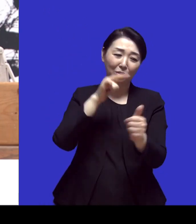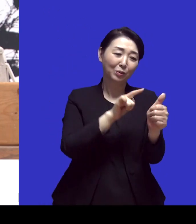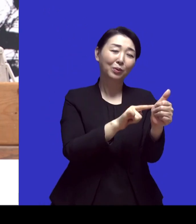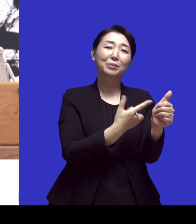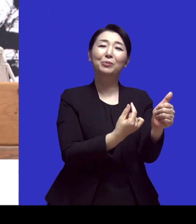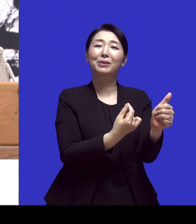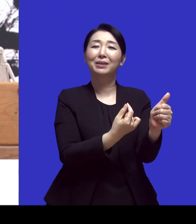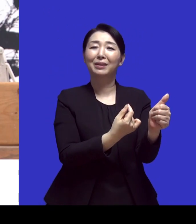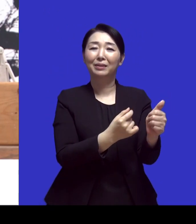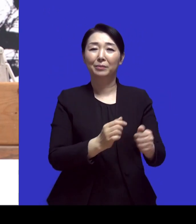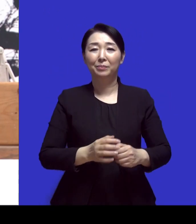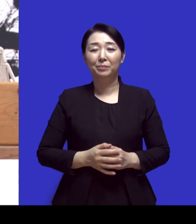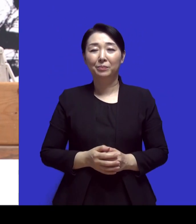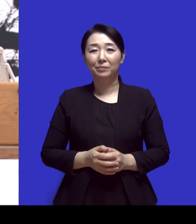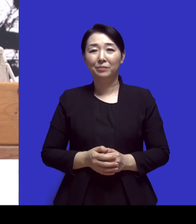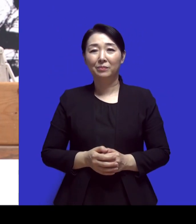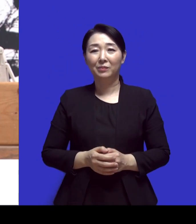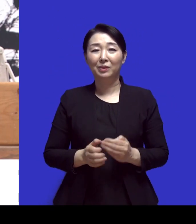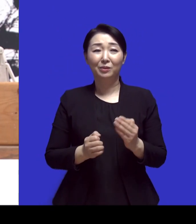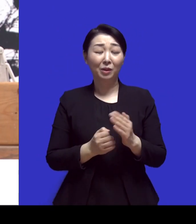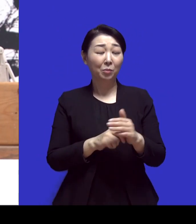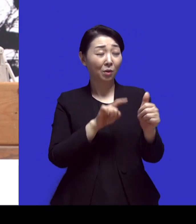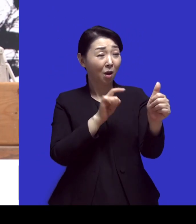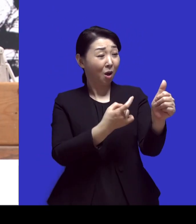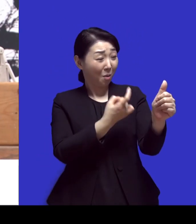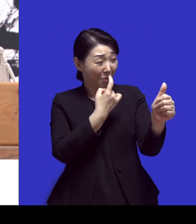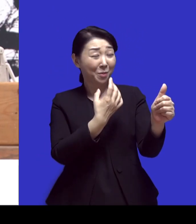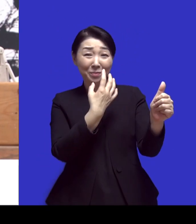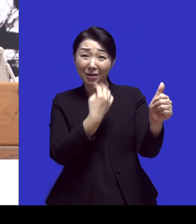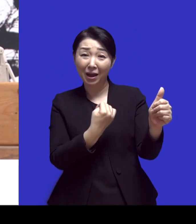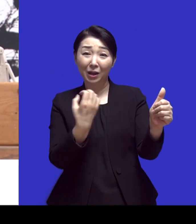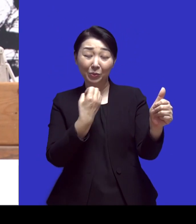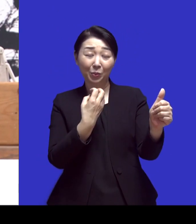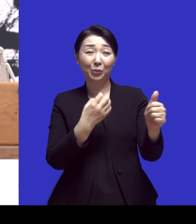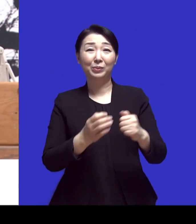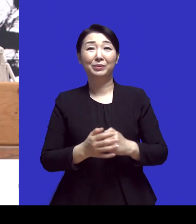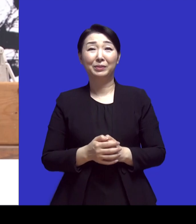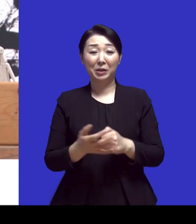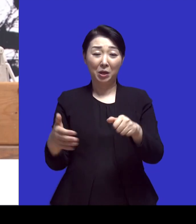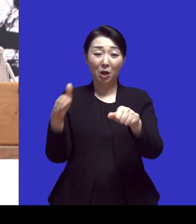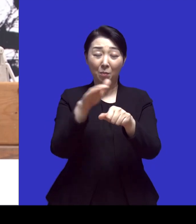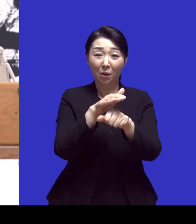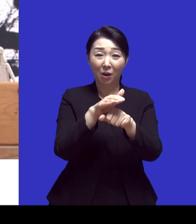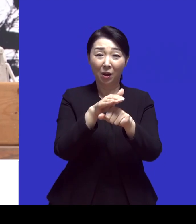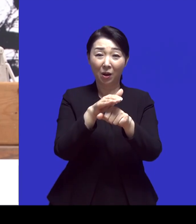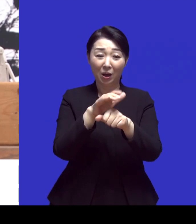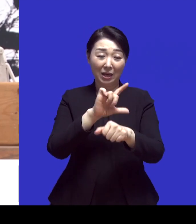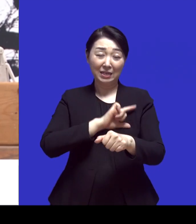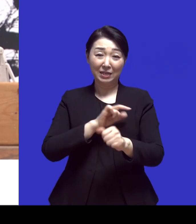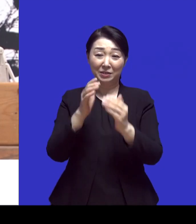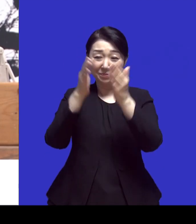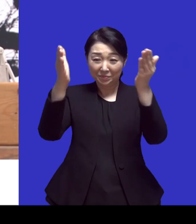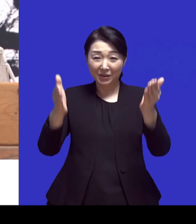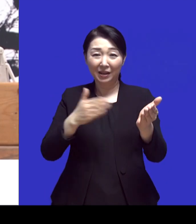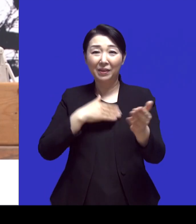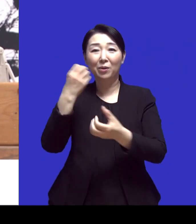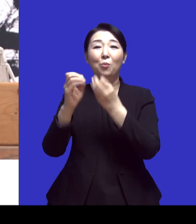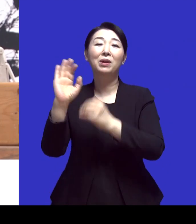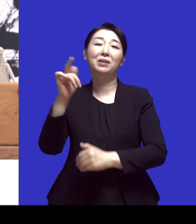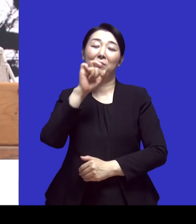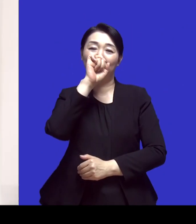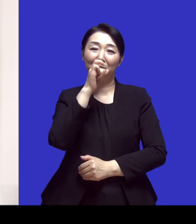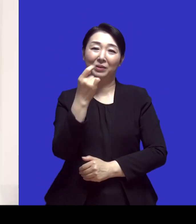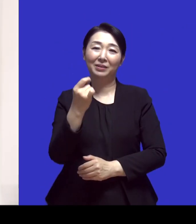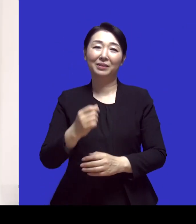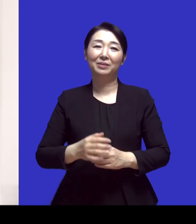같아요 그래서 정말 배울 점도 많고 아까 그 묘비명이 저의 고백이 되었으면 좋겠다는